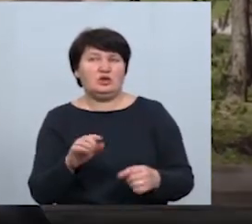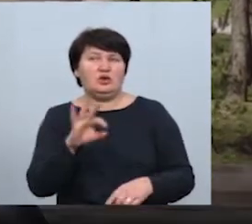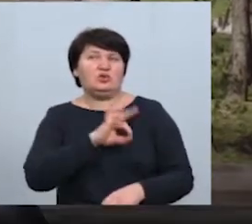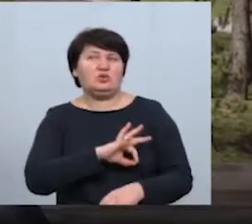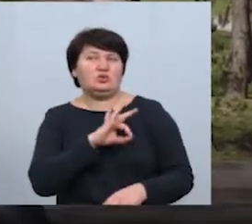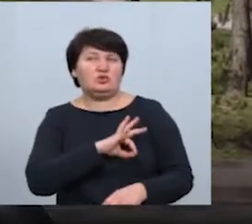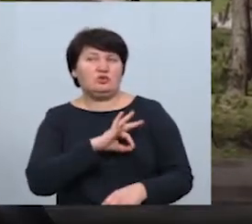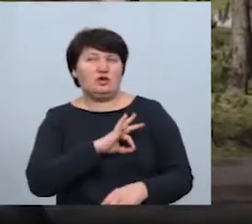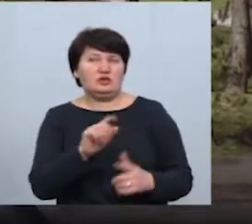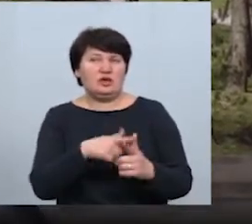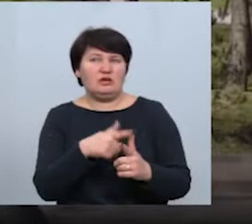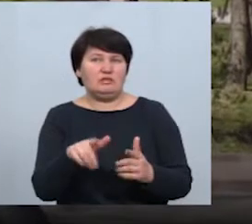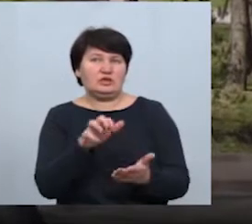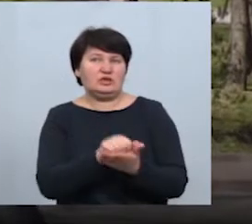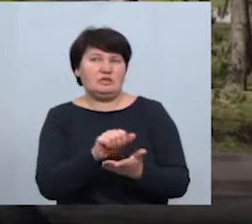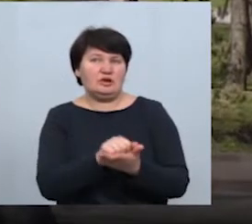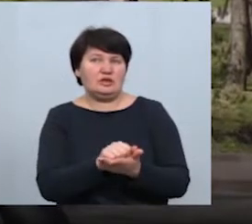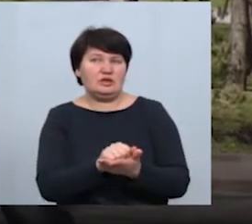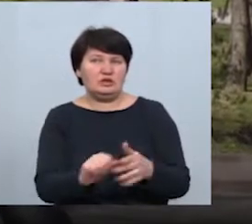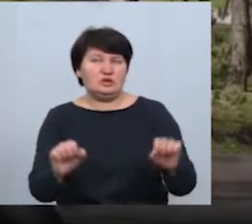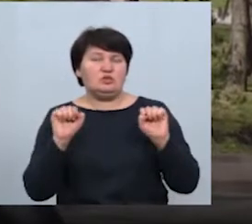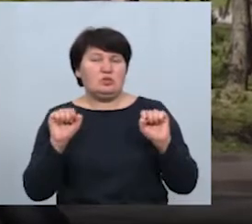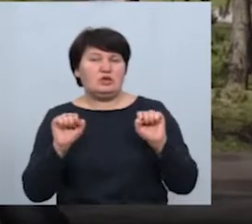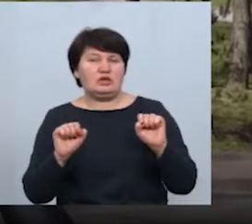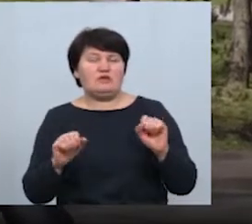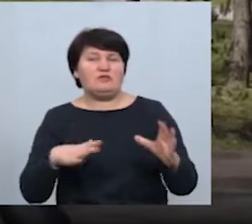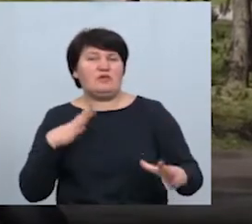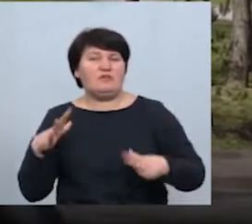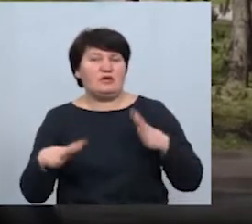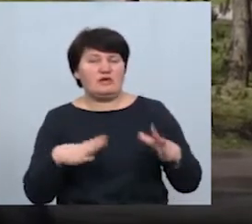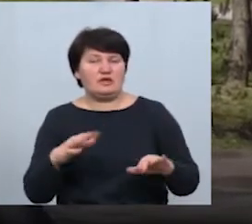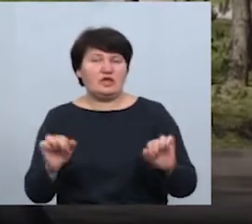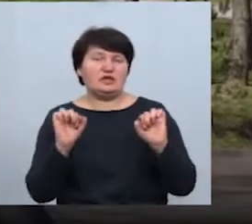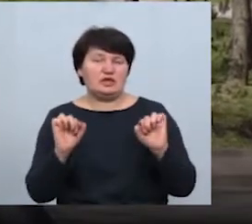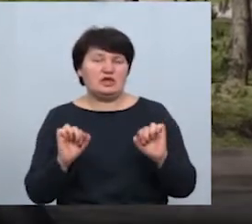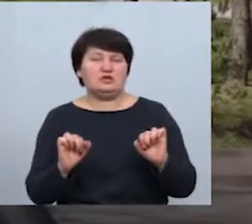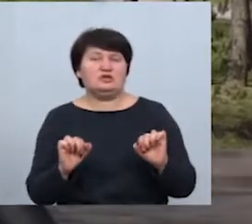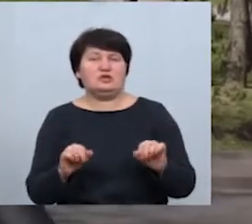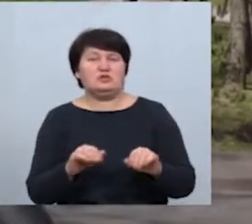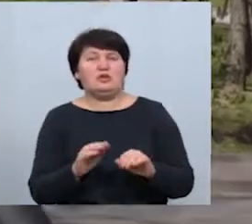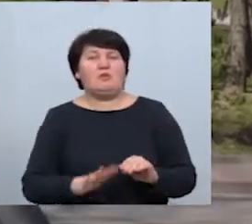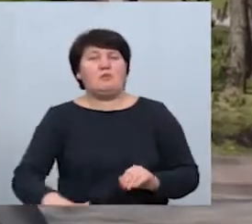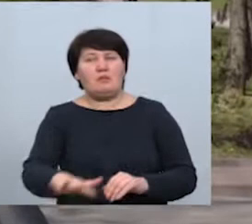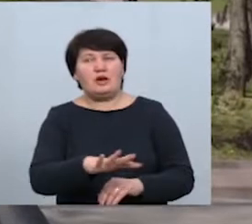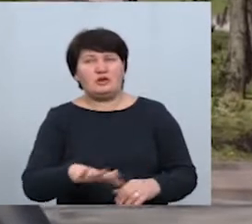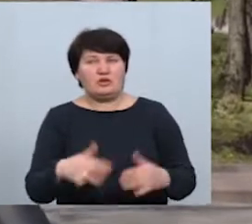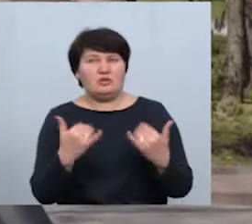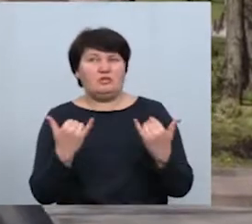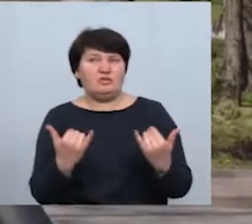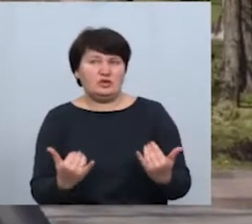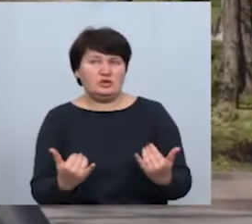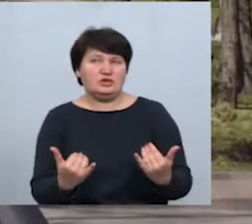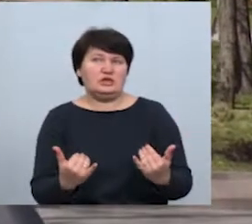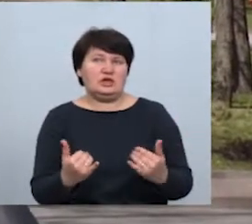або займатися спортивними правами на наших дитячих і спортивних майданчиках. Враховуючи, що він сьогодні зараз приїжджався, через